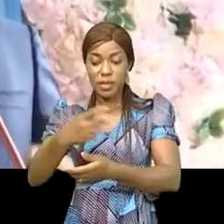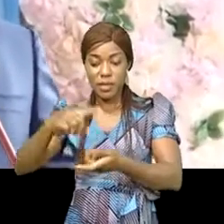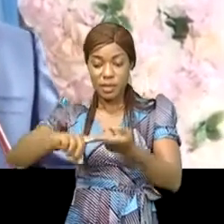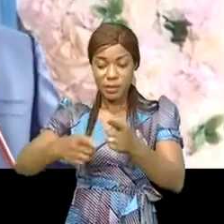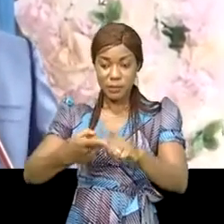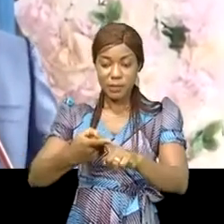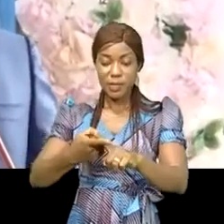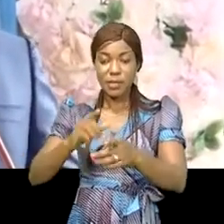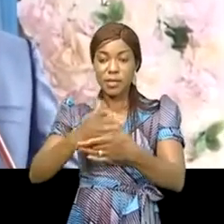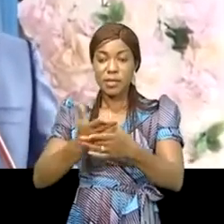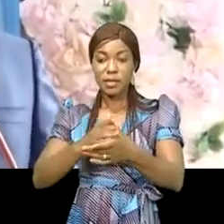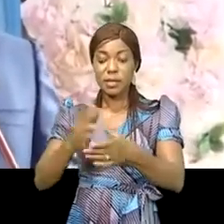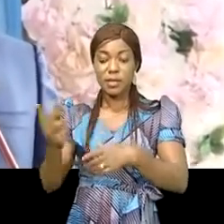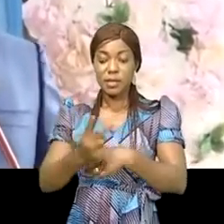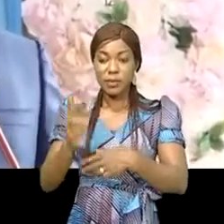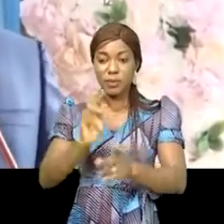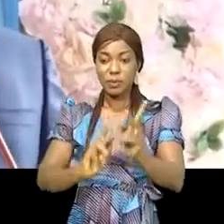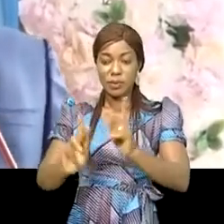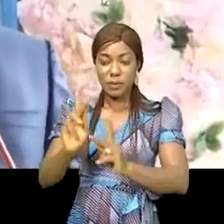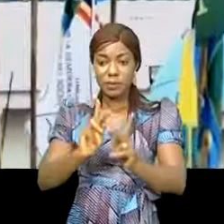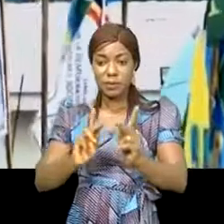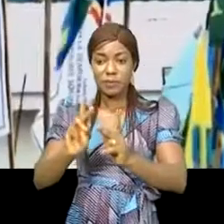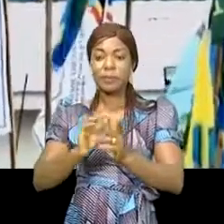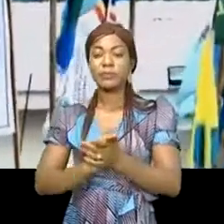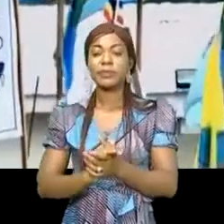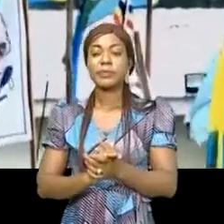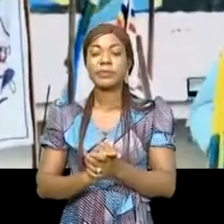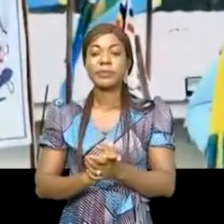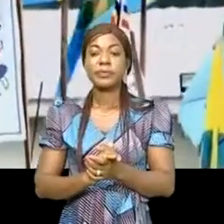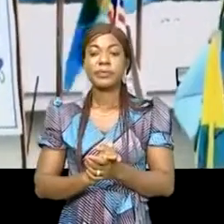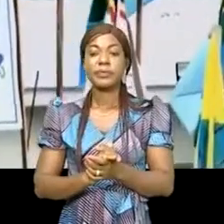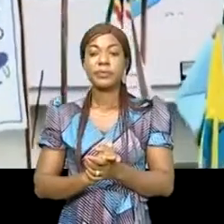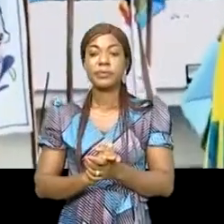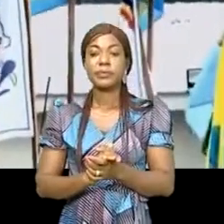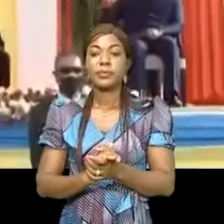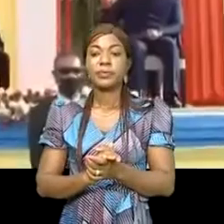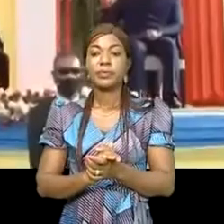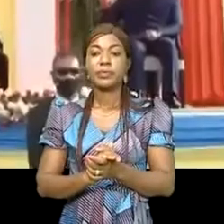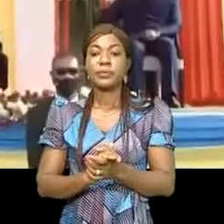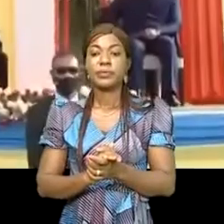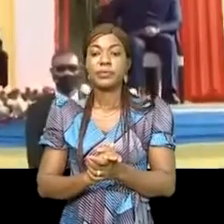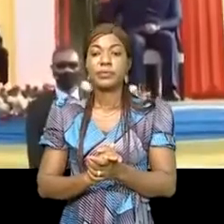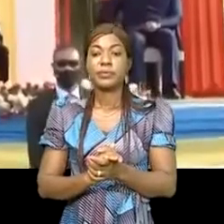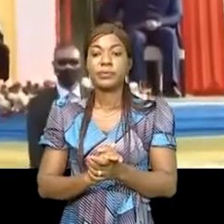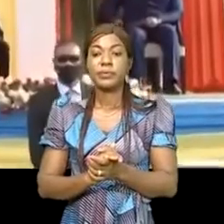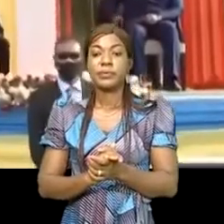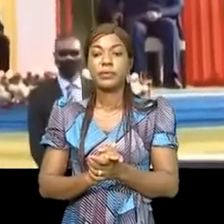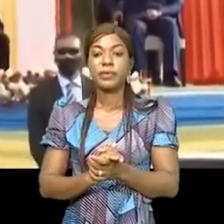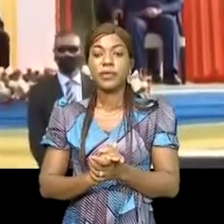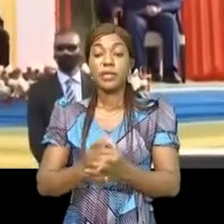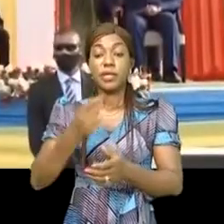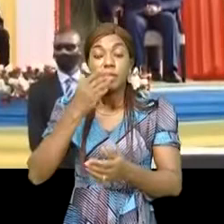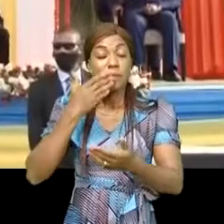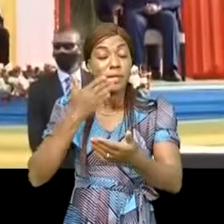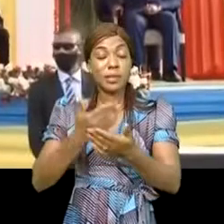entre nos deux peuples. Je voudrais remercier son